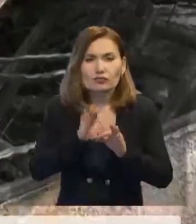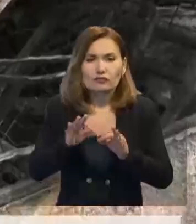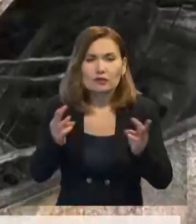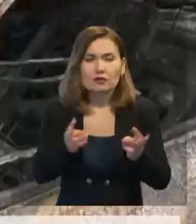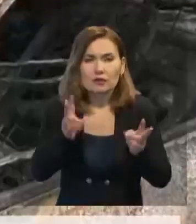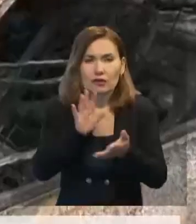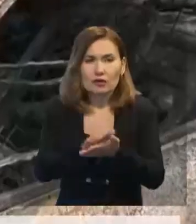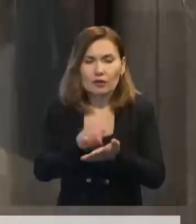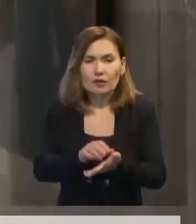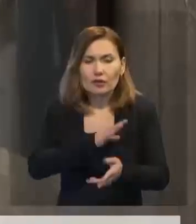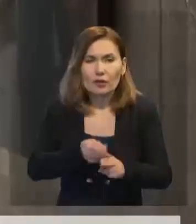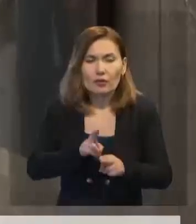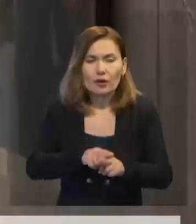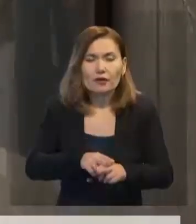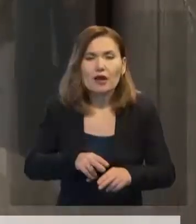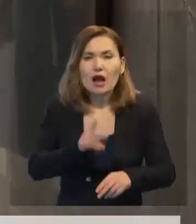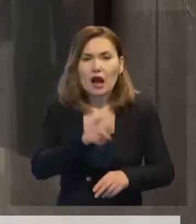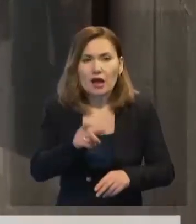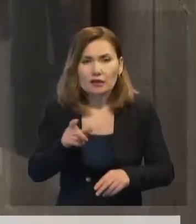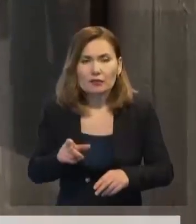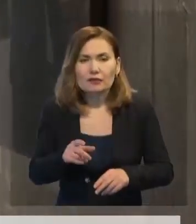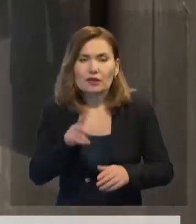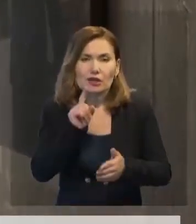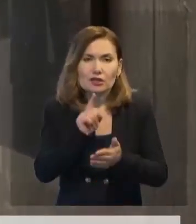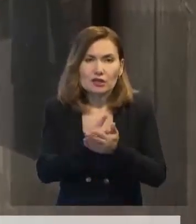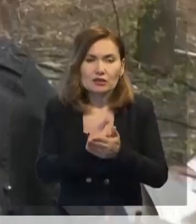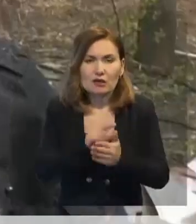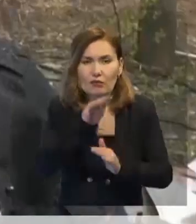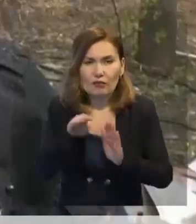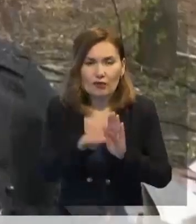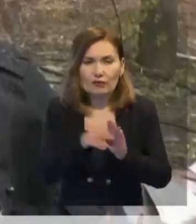болып жин алмай, бомбадан қорғанатын орындарға жасыр нұға шақыр бодыр.